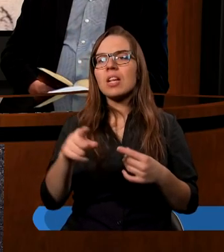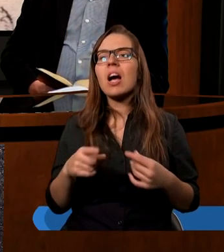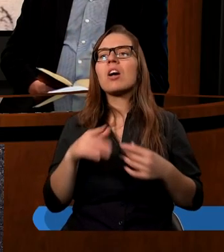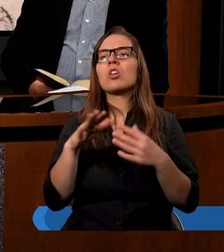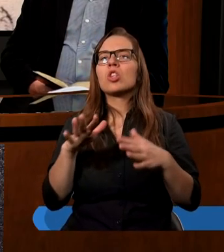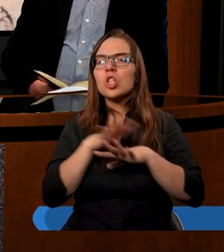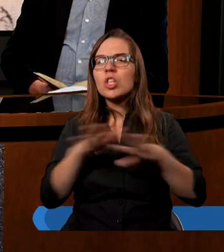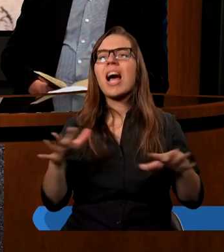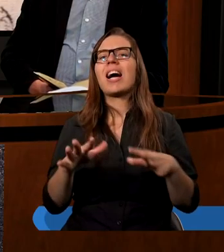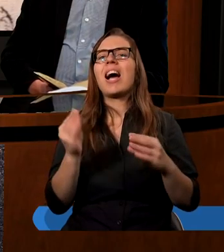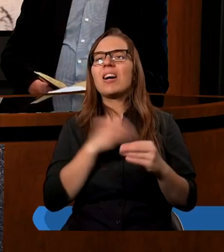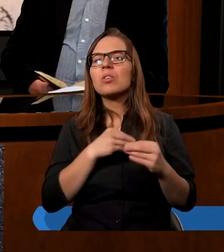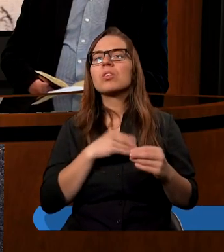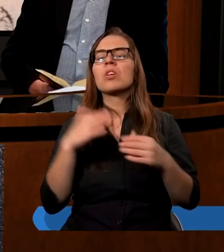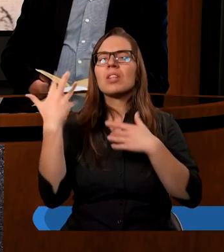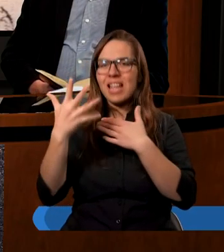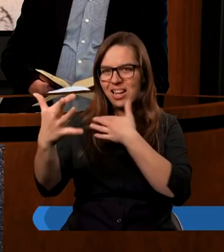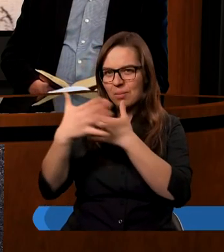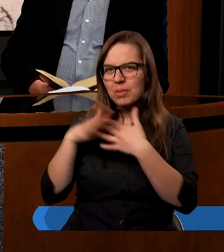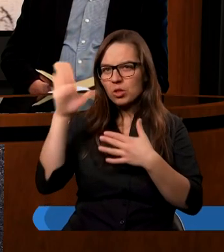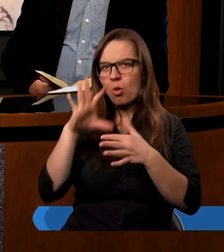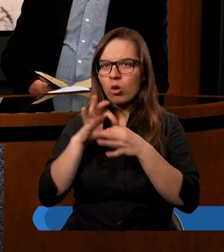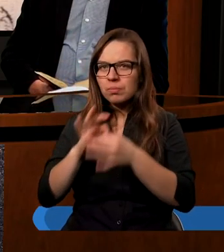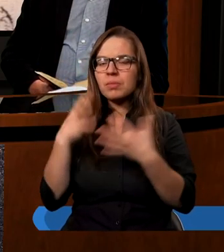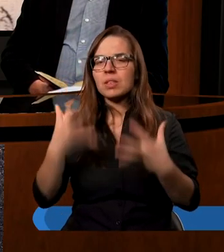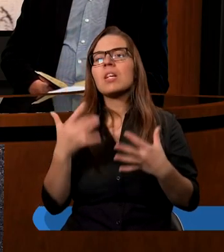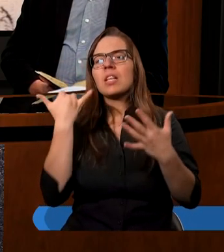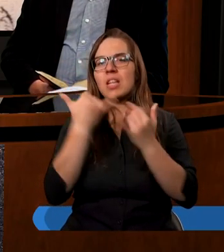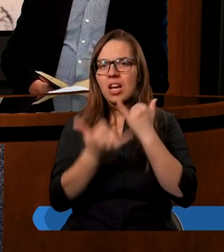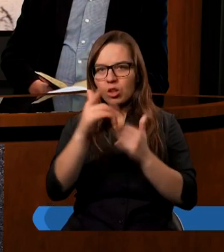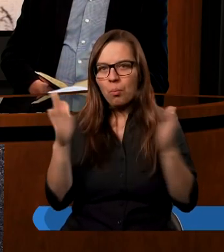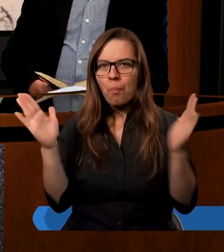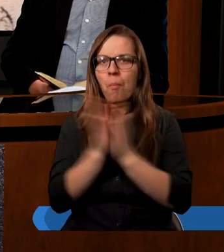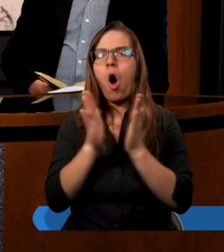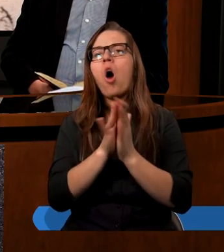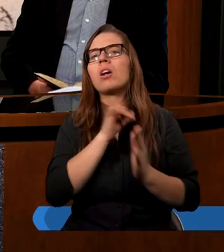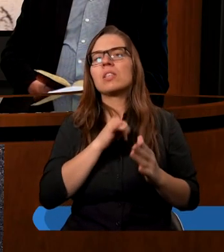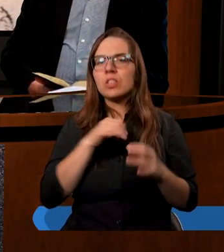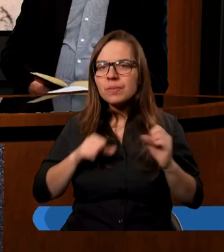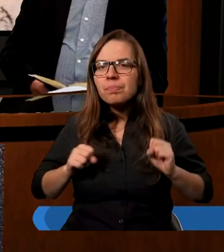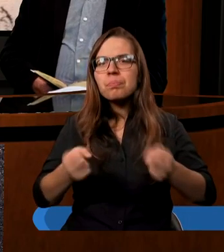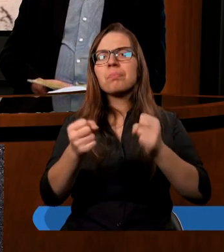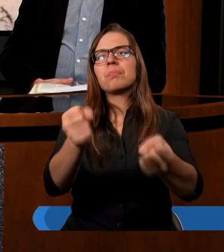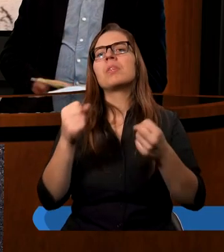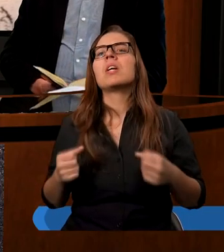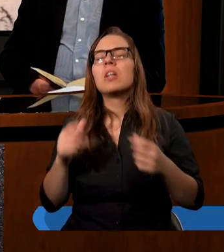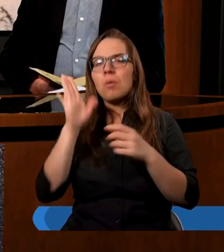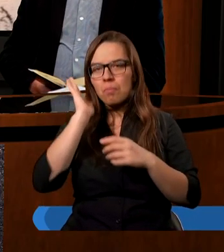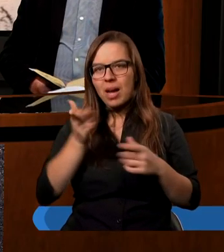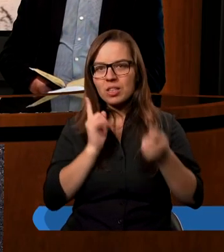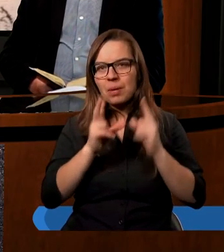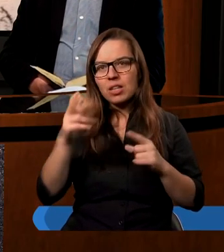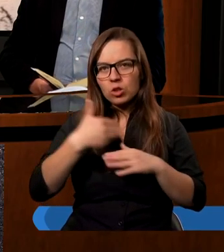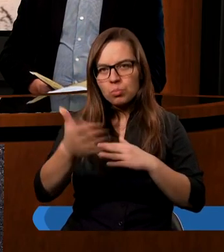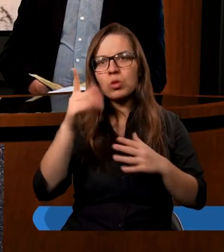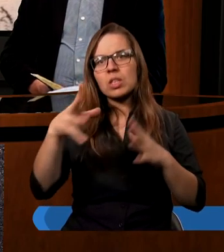która szczera i która chce żyć blisko z Bogiem, jeżeli będzie się modliła w tej sprawie i studiowała Biblię, jestem pewna, że prędzej